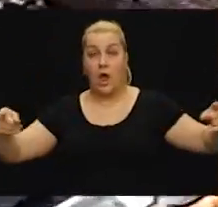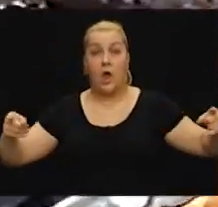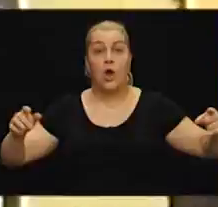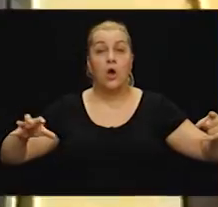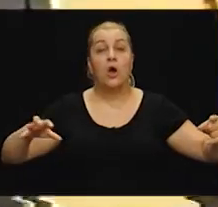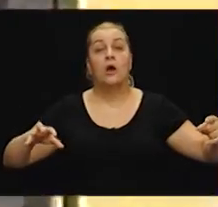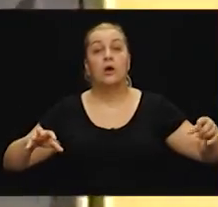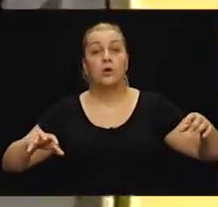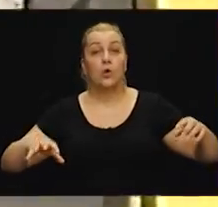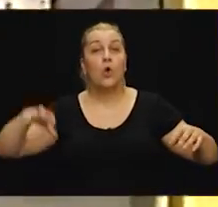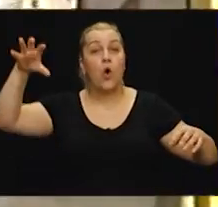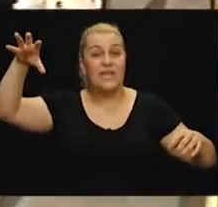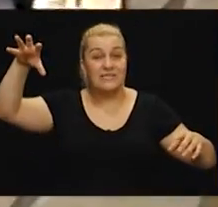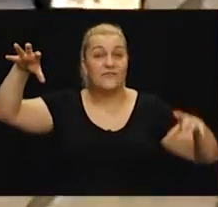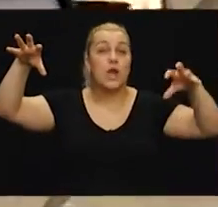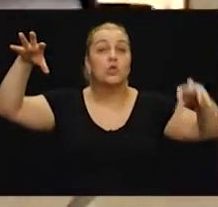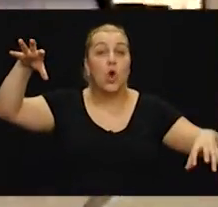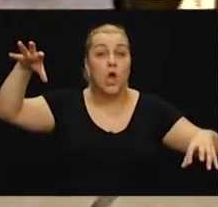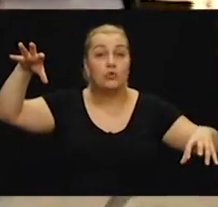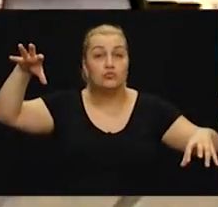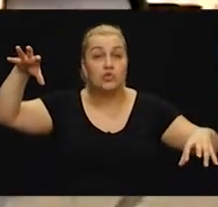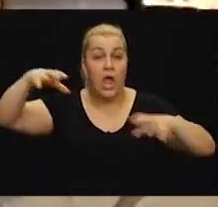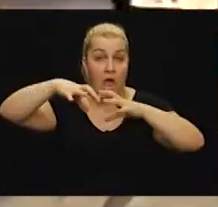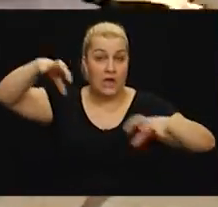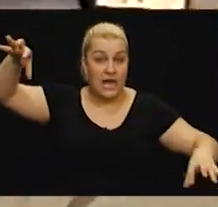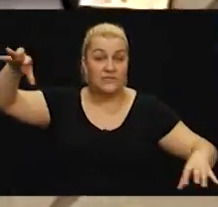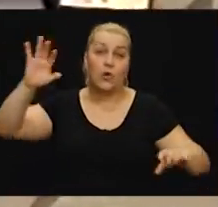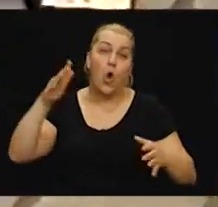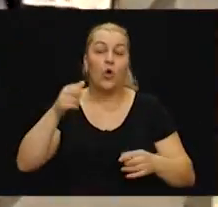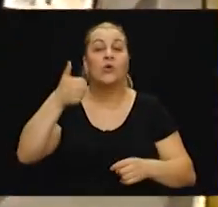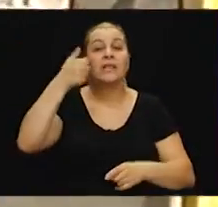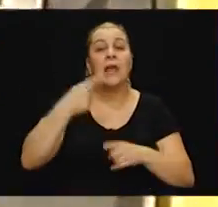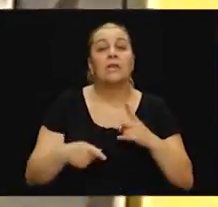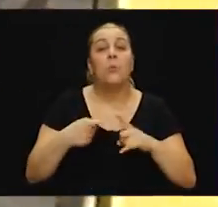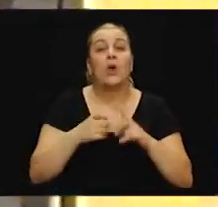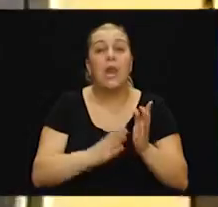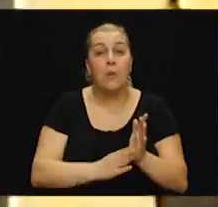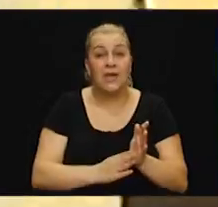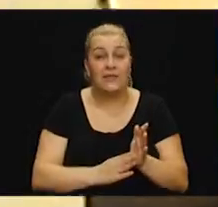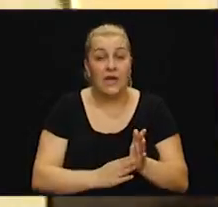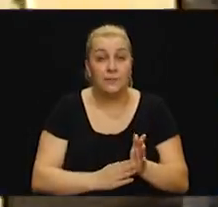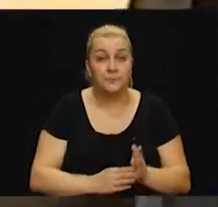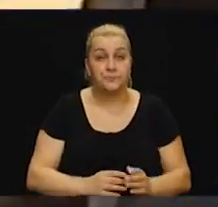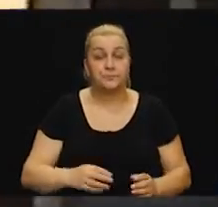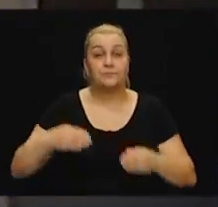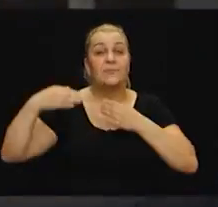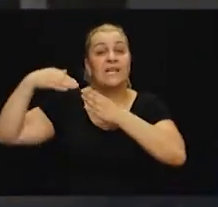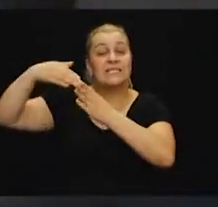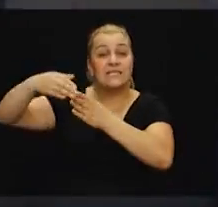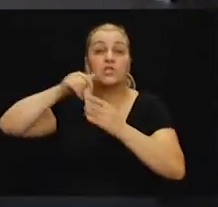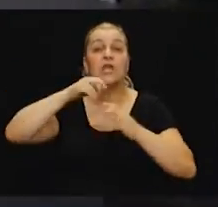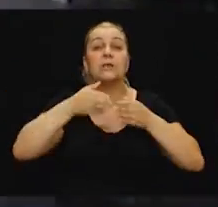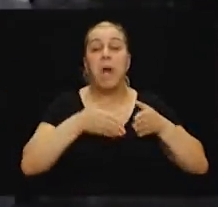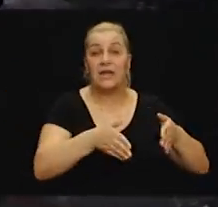Gornje sjeverne i donje južne točne otprilike? Ma ne pun kilometar i pol, Bože. Sidrište i gori magistrala. Da,